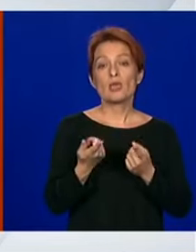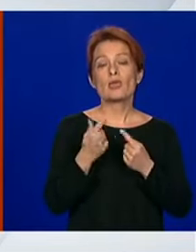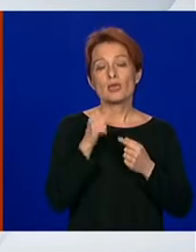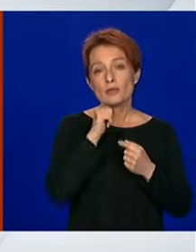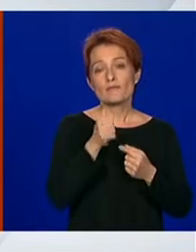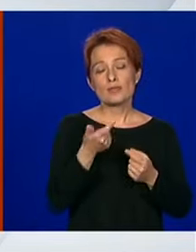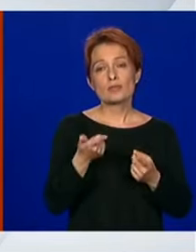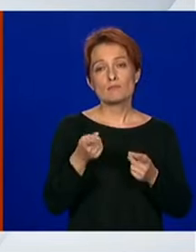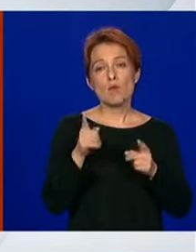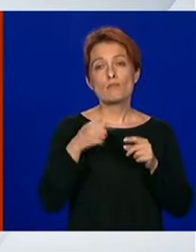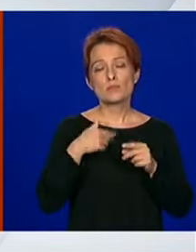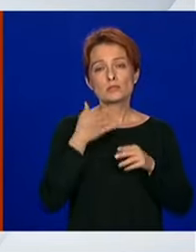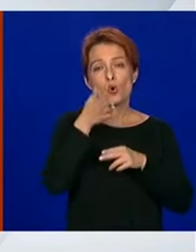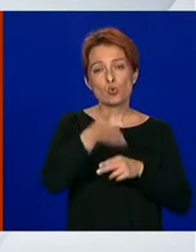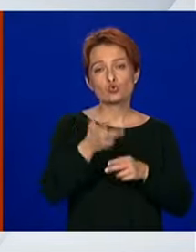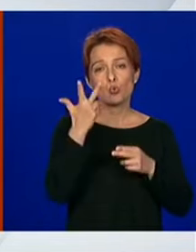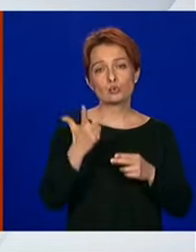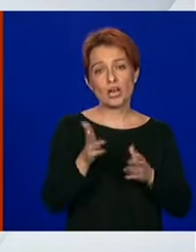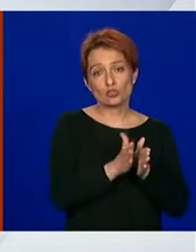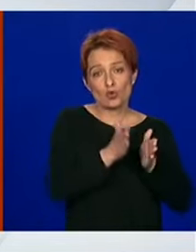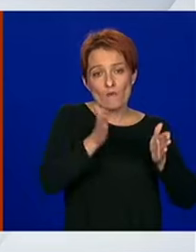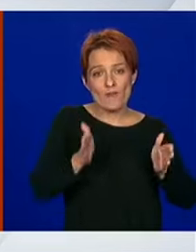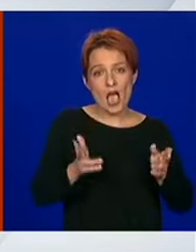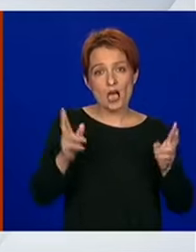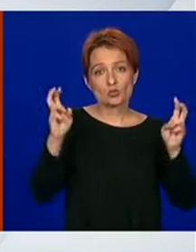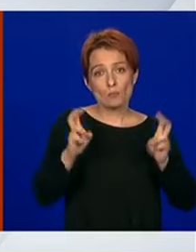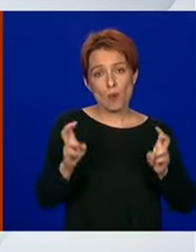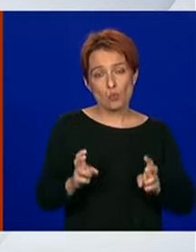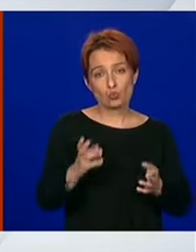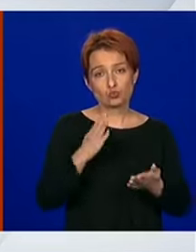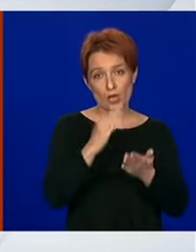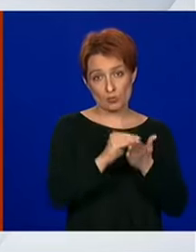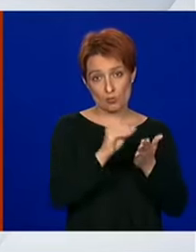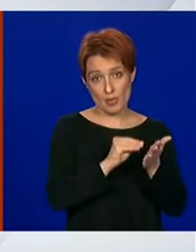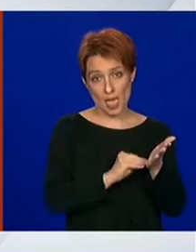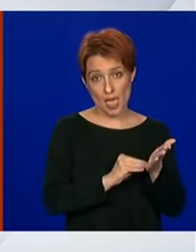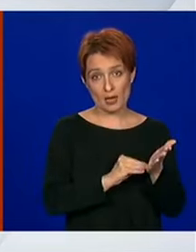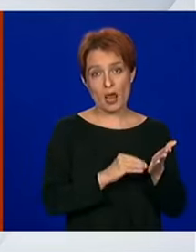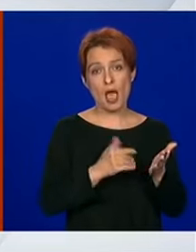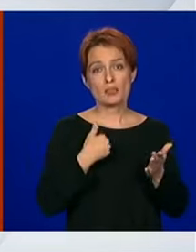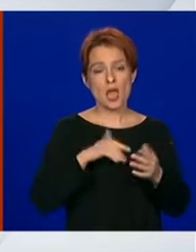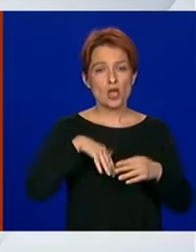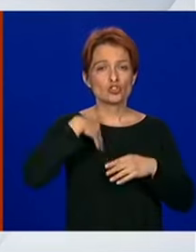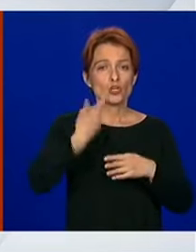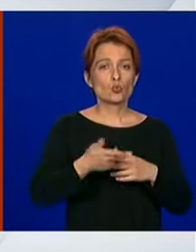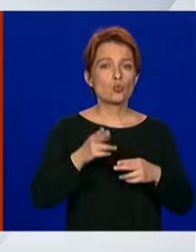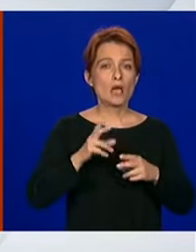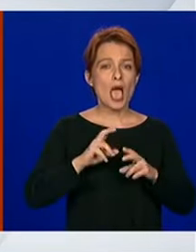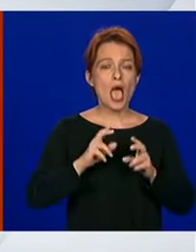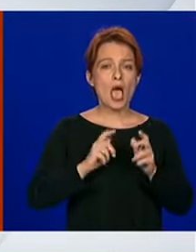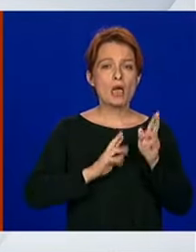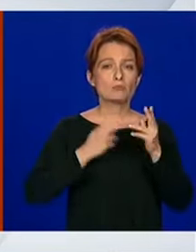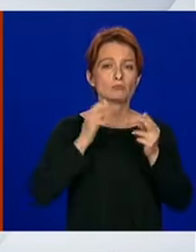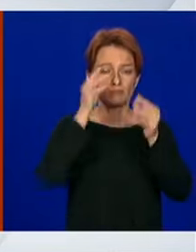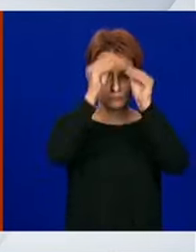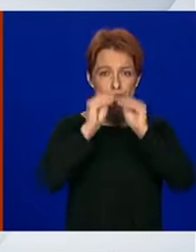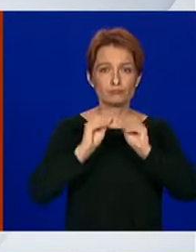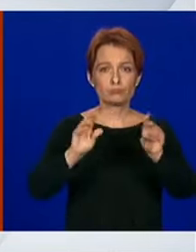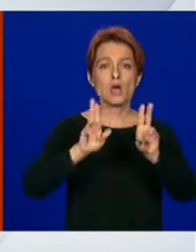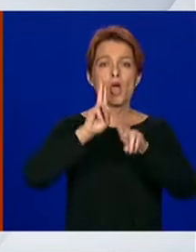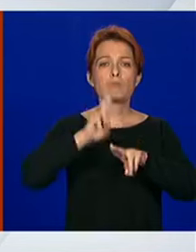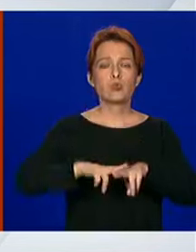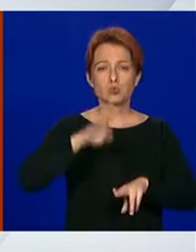ušli u treću fazu popuštanja mjera naša sljedeća konferencija će biti u ponedjeljak